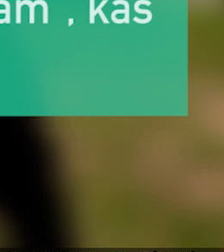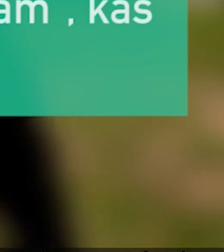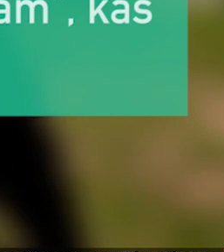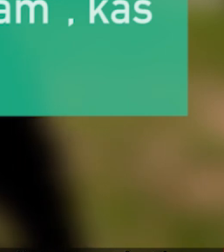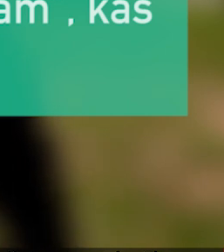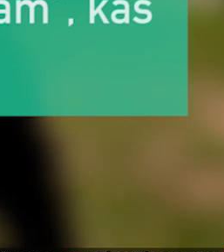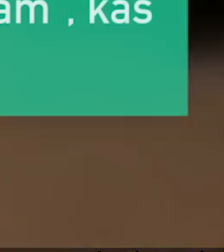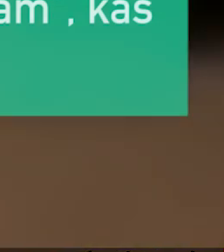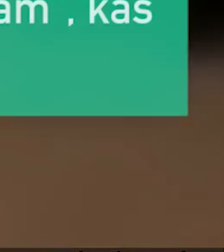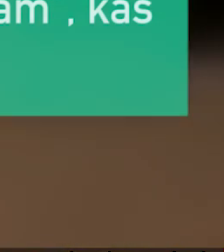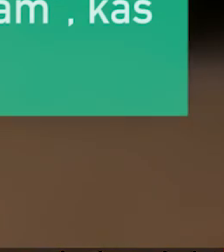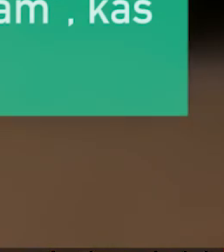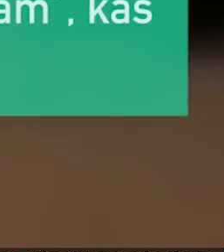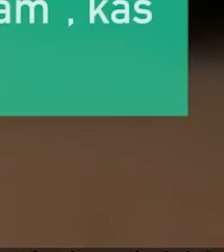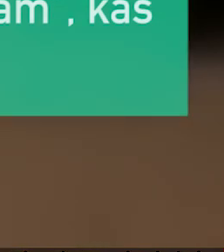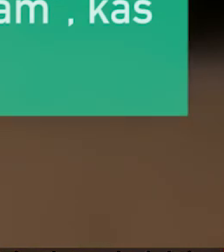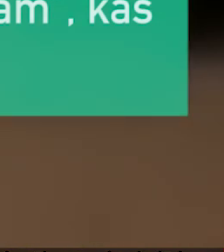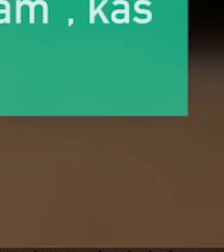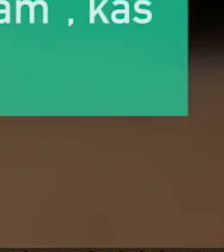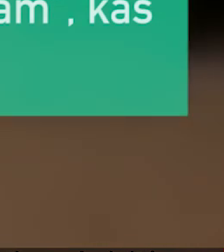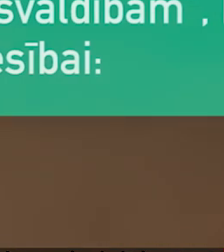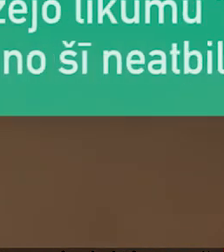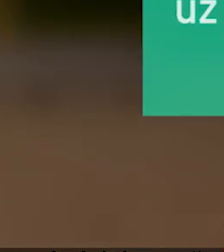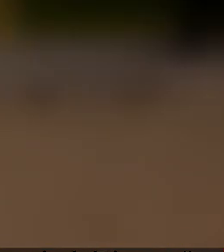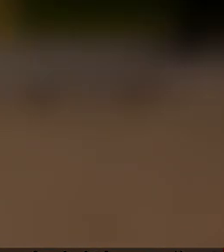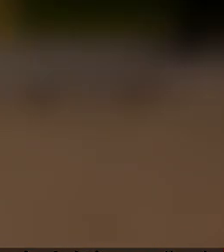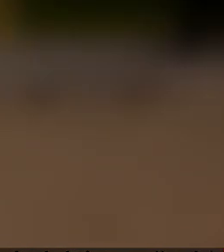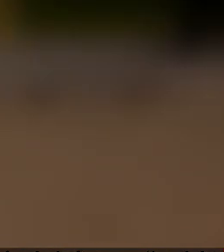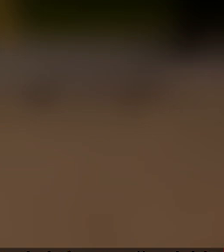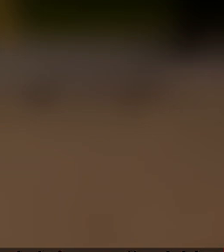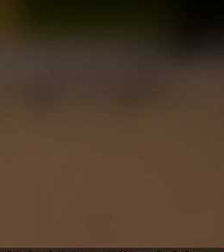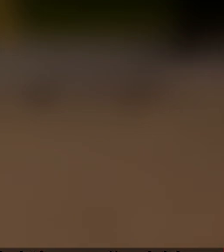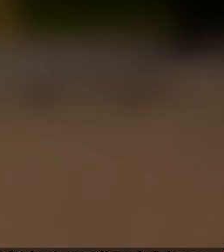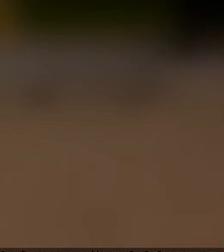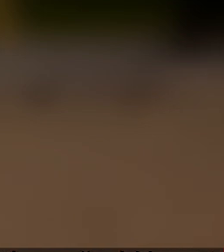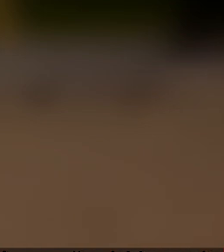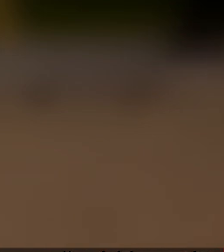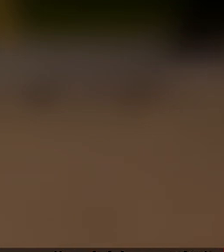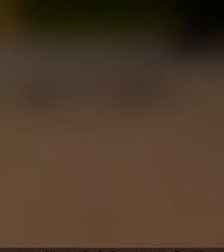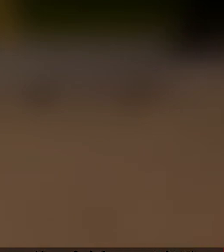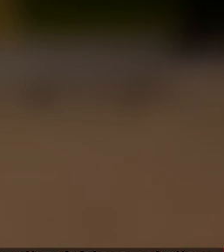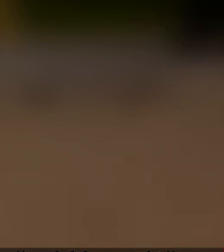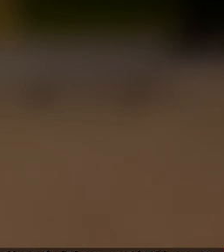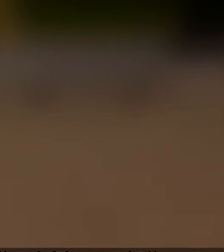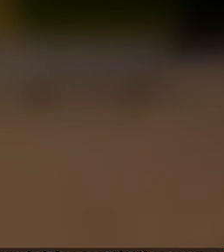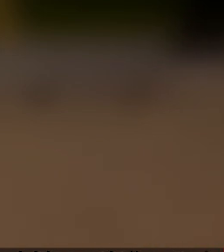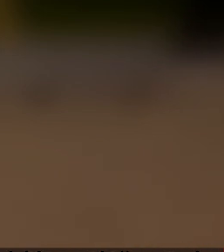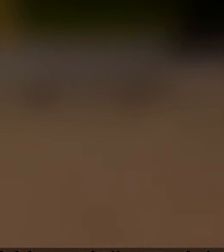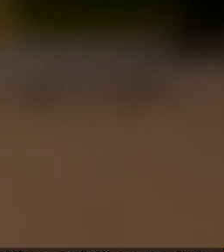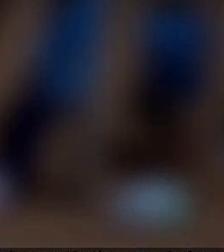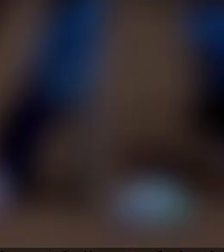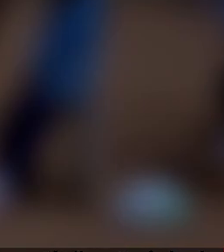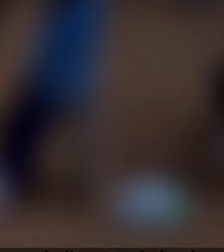pašreizējo likumu par pašvaldībām, kas no šī neatbilst patiesībai? Ja vīdes aizsardzības un reģionālās